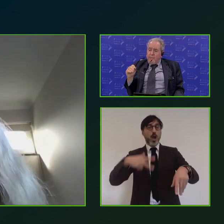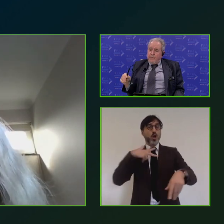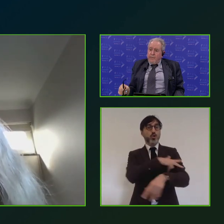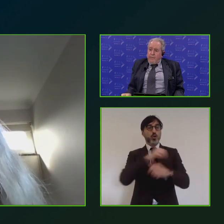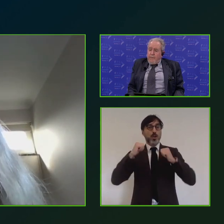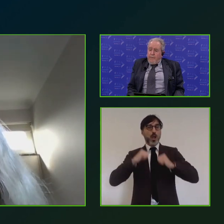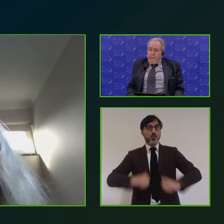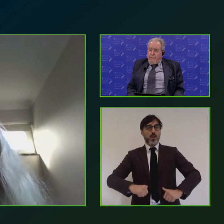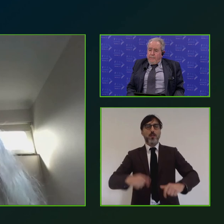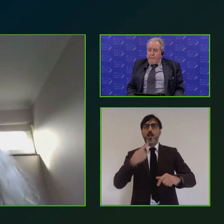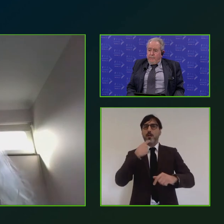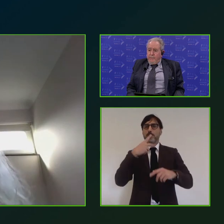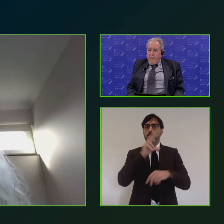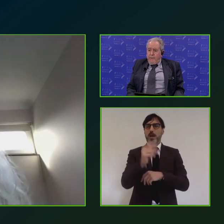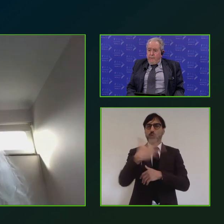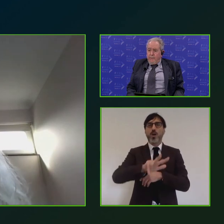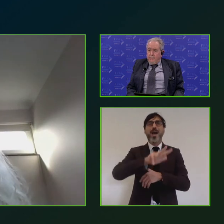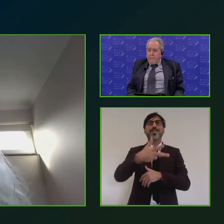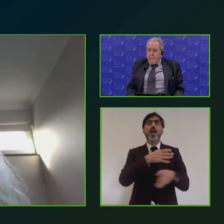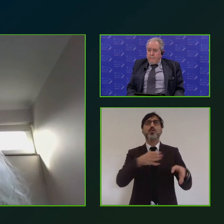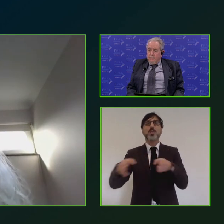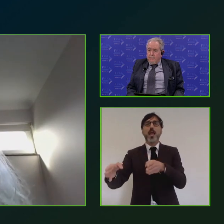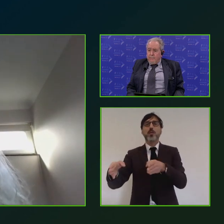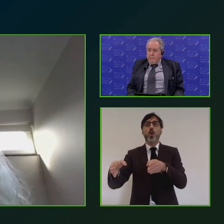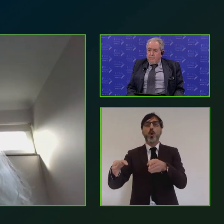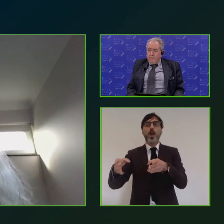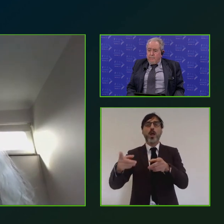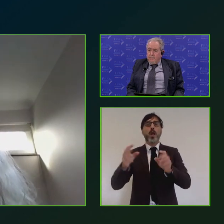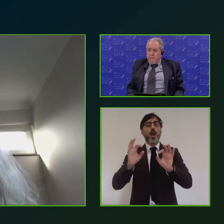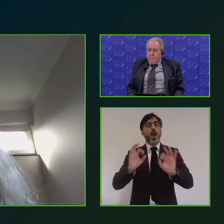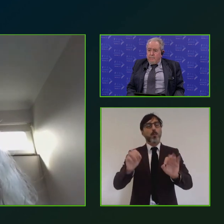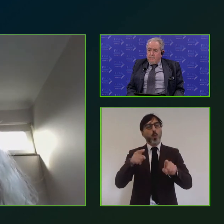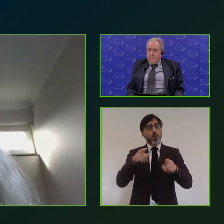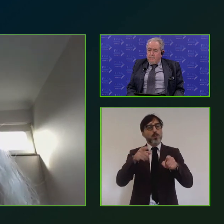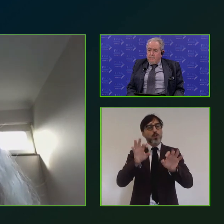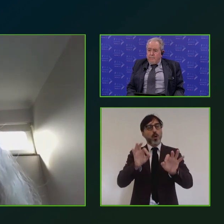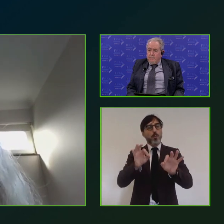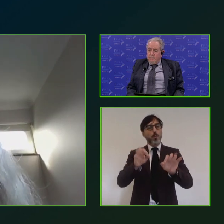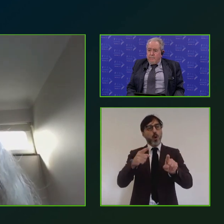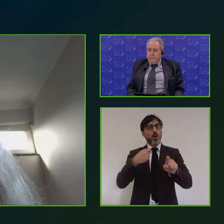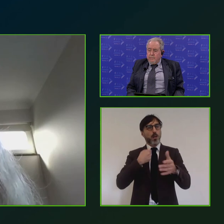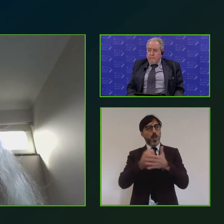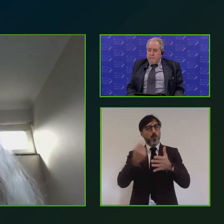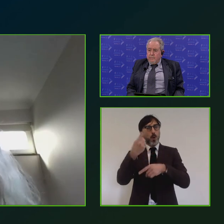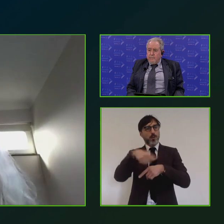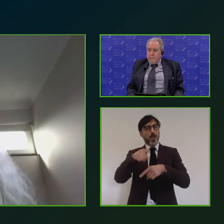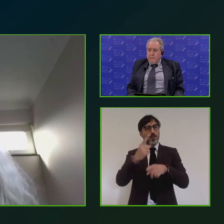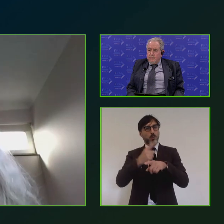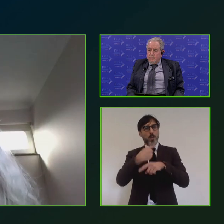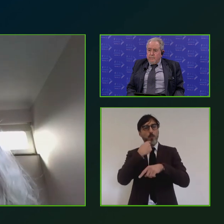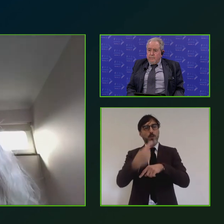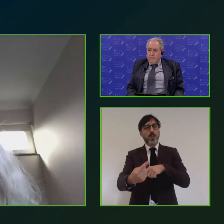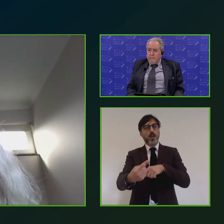dibattito prima del terzo settore comunque questo è un aspetto che mi sembra importante da sottolineare